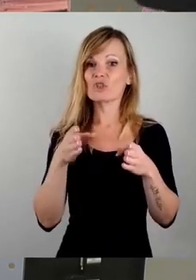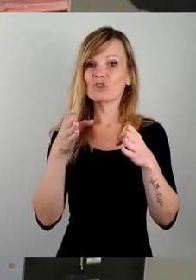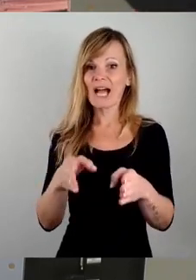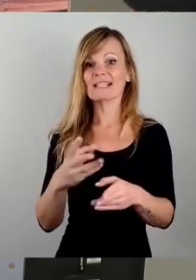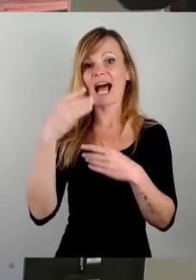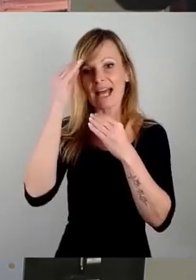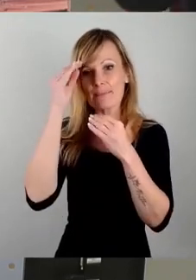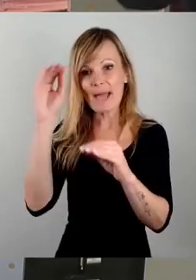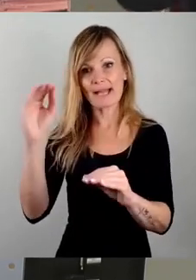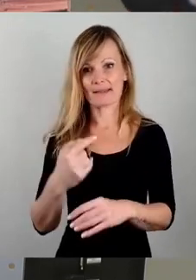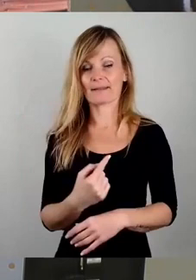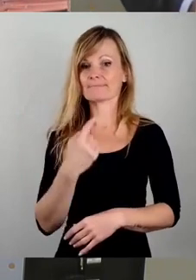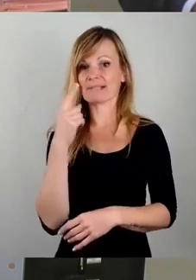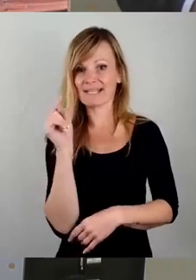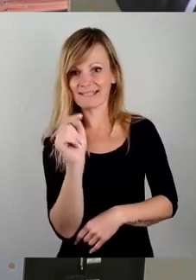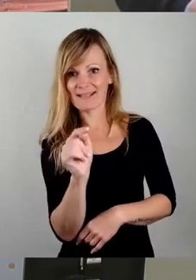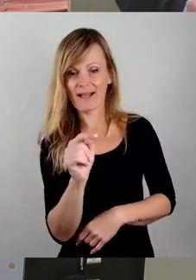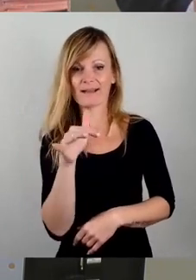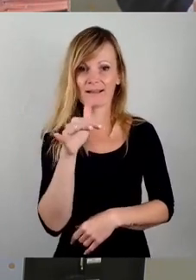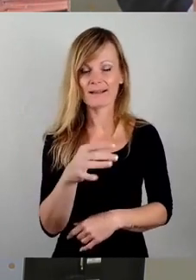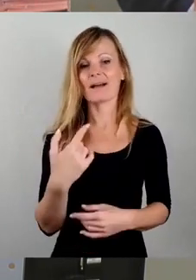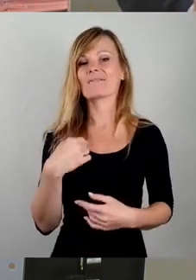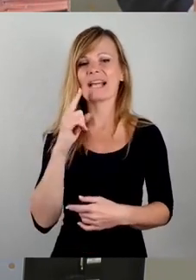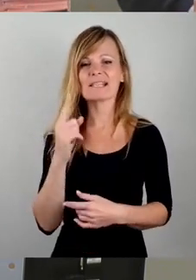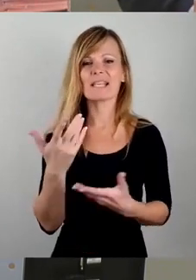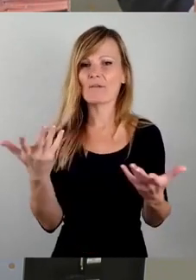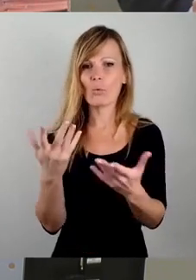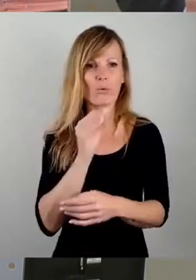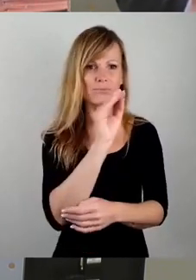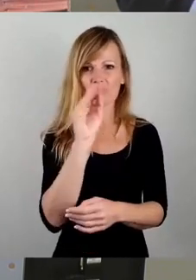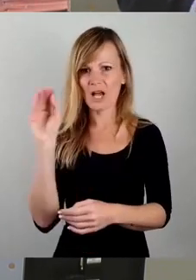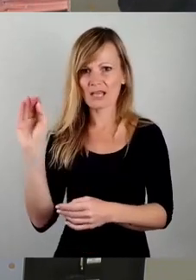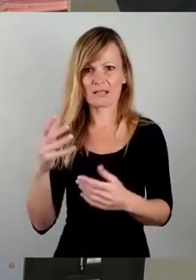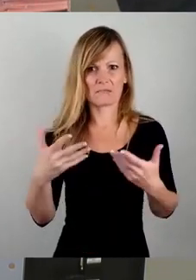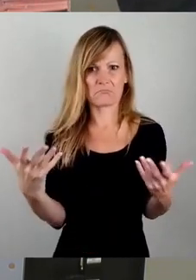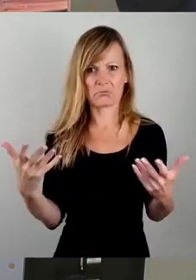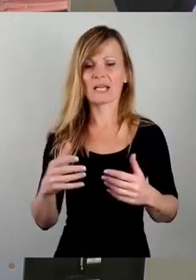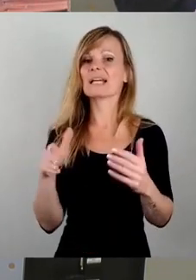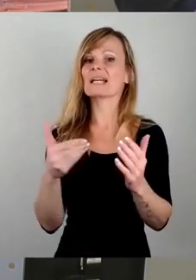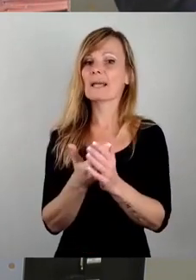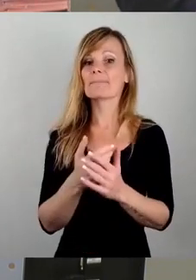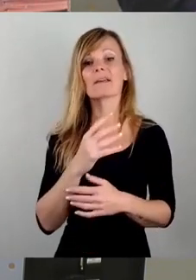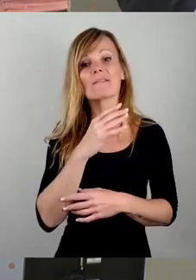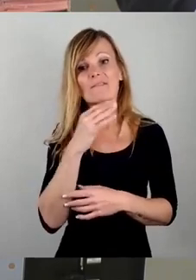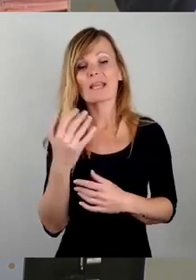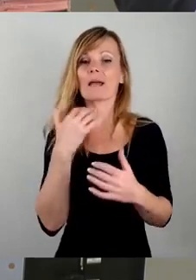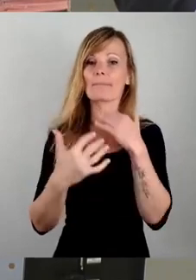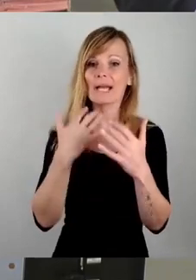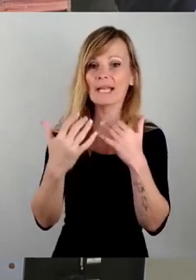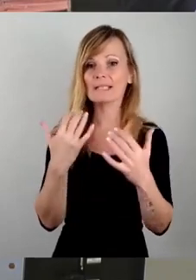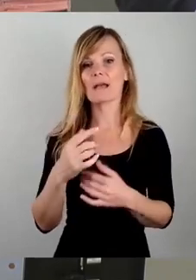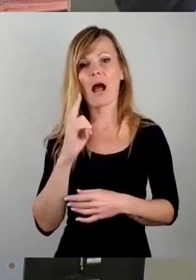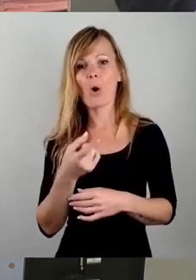anzuzeigen, man weiß nicht, wo man sich hinwenden soll. Und es gibt auch viele Berichte davon, dass man dann gerne auch in Sackgassen,